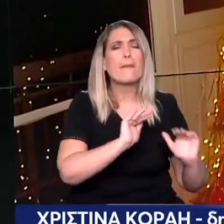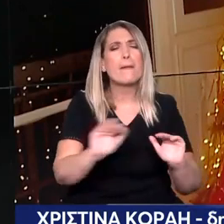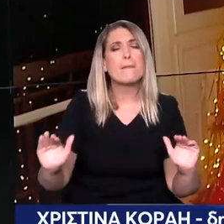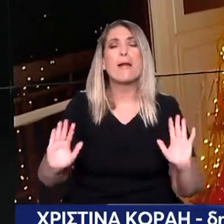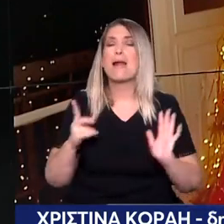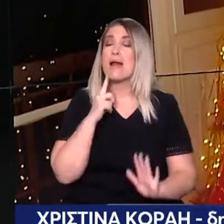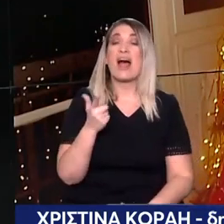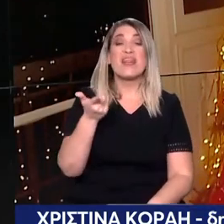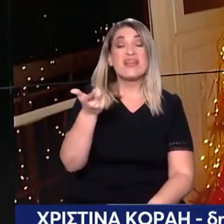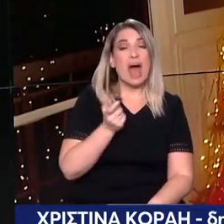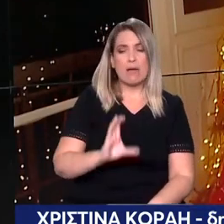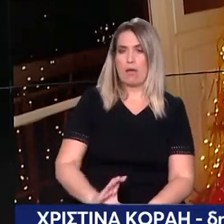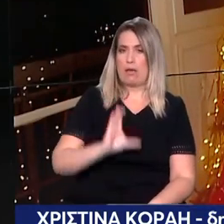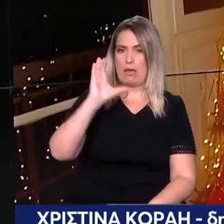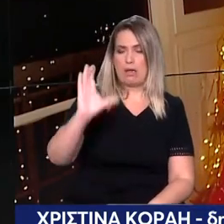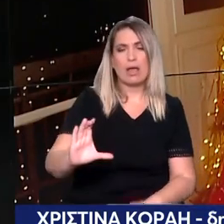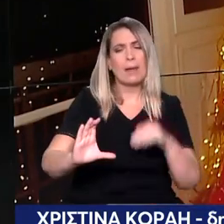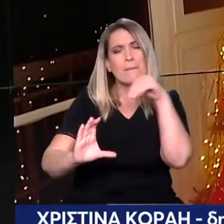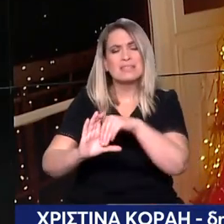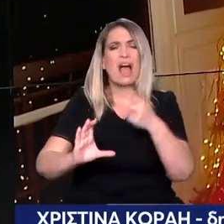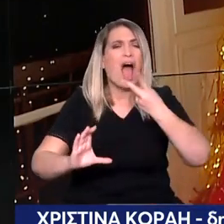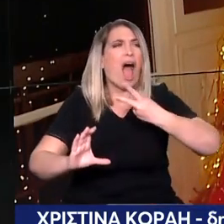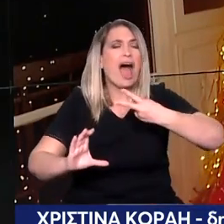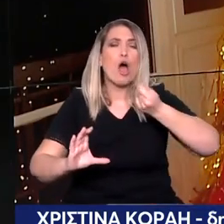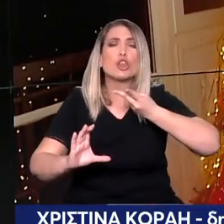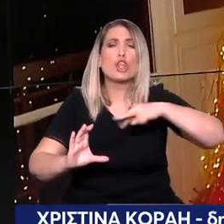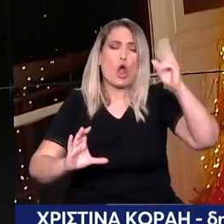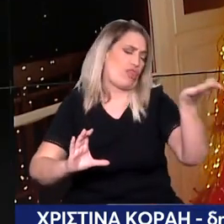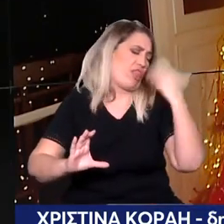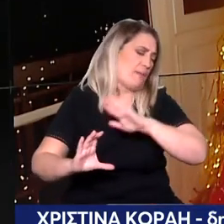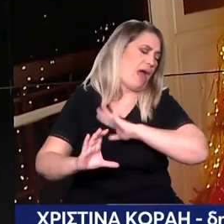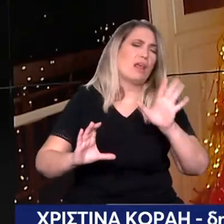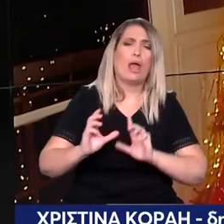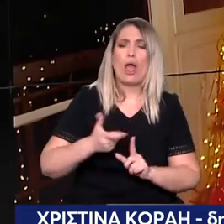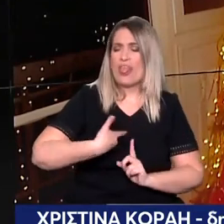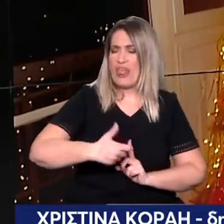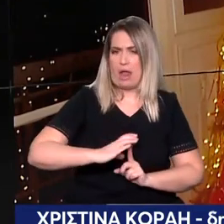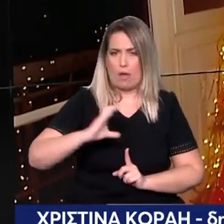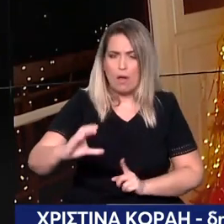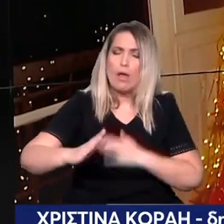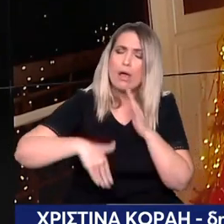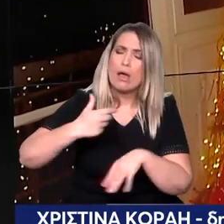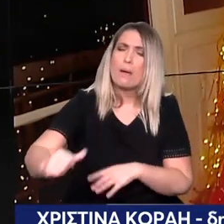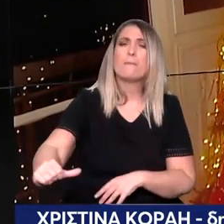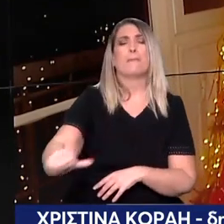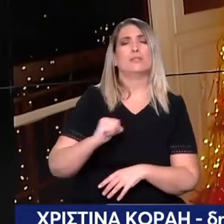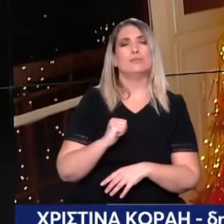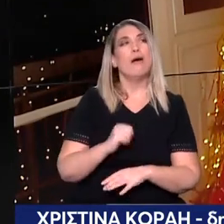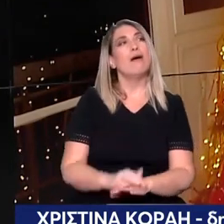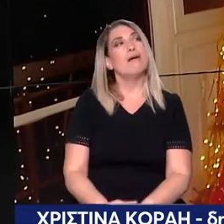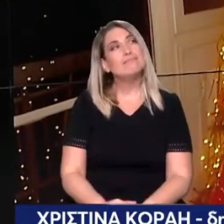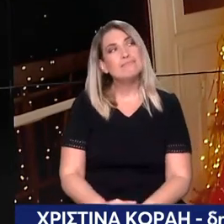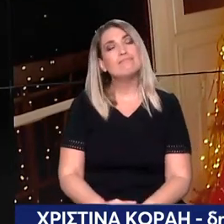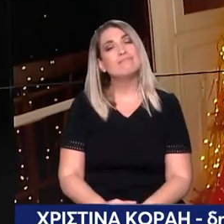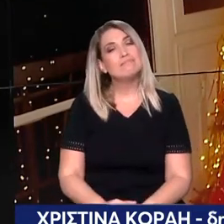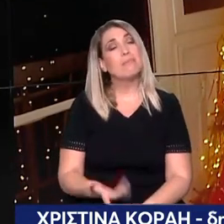δάνειο είναι άτοκο προφανώς και προδήλως. Και πώς να το πω. Είναι μια πράξη που τη χρεώνεις θετικά